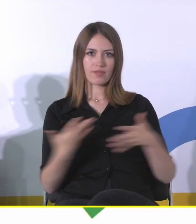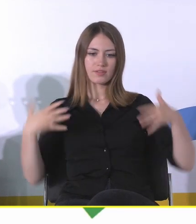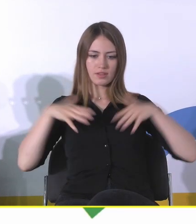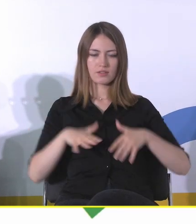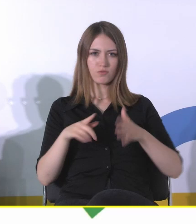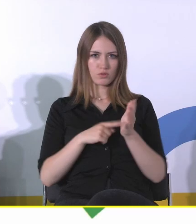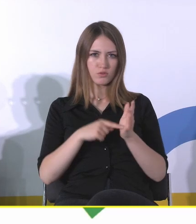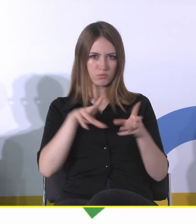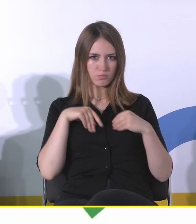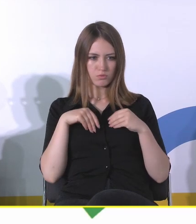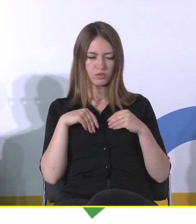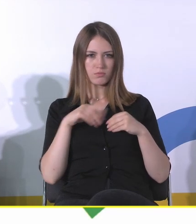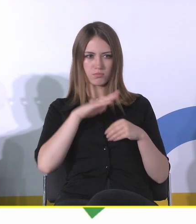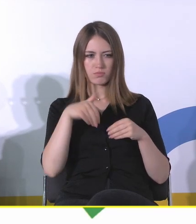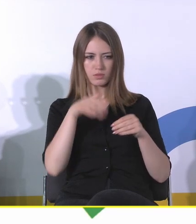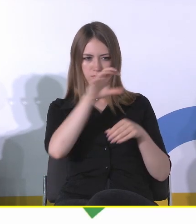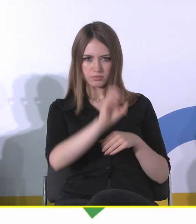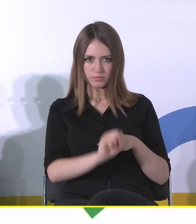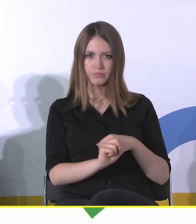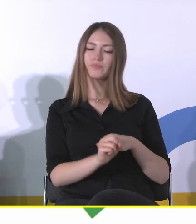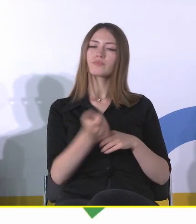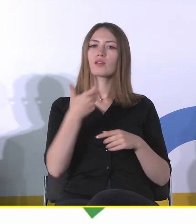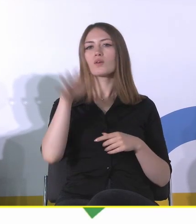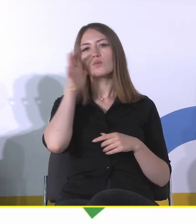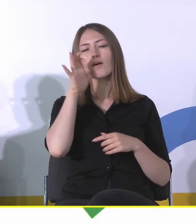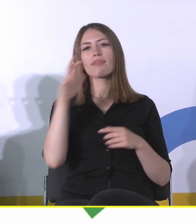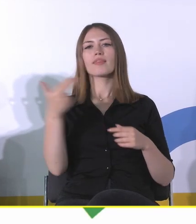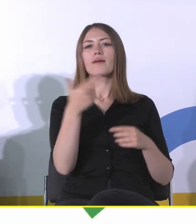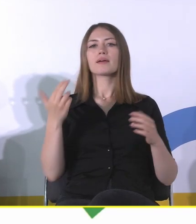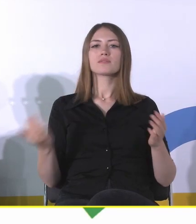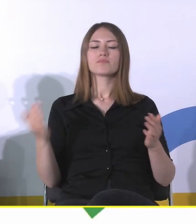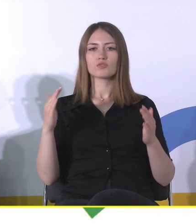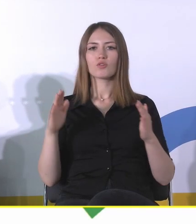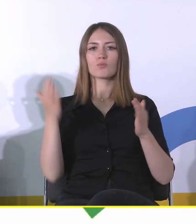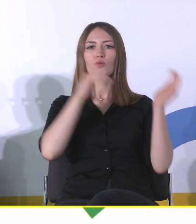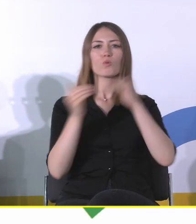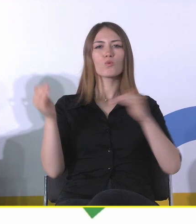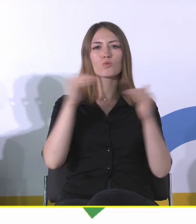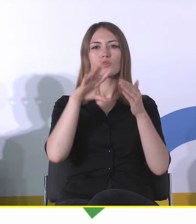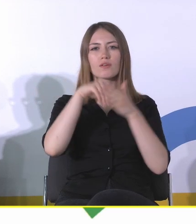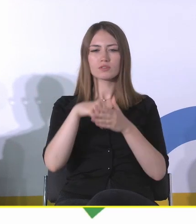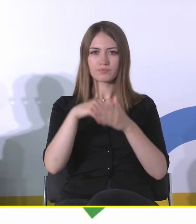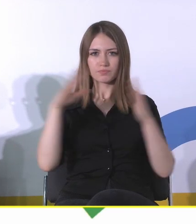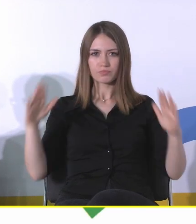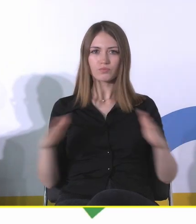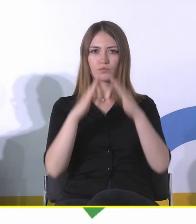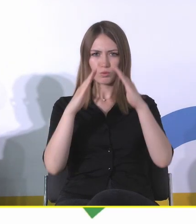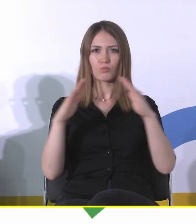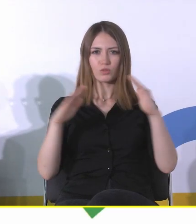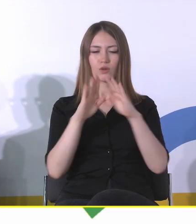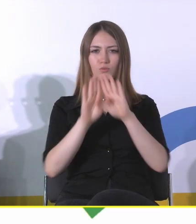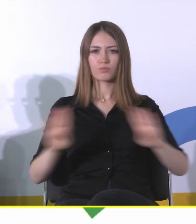słuchając tutaj wypowiedzi na temat Muzeum Podgórza, chciałam powiedzieć, że to jest dobry przykład na to, że rzeczywiście może być punktem odniesienia, bo